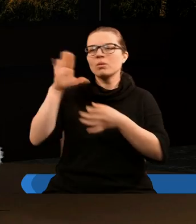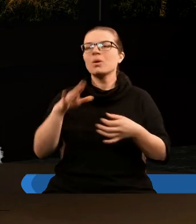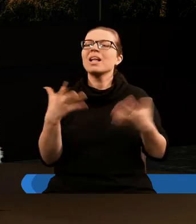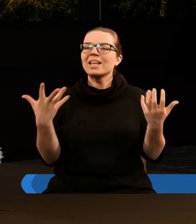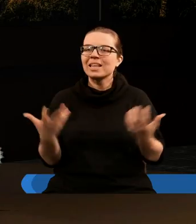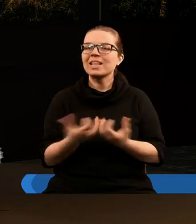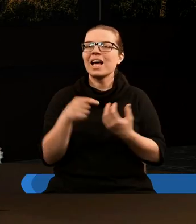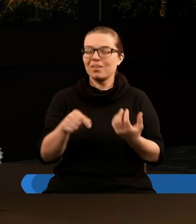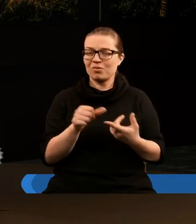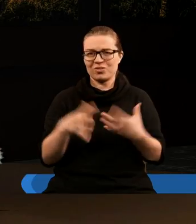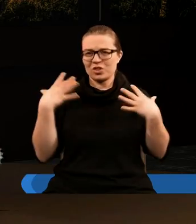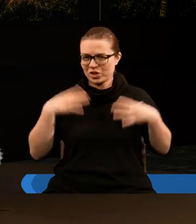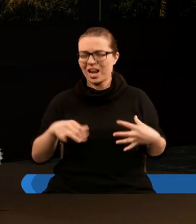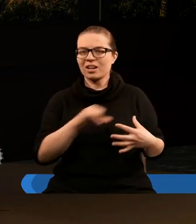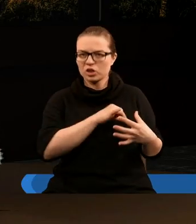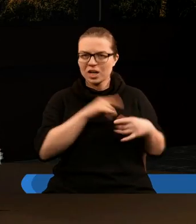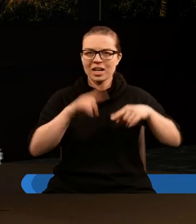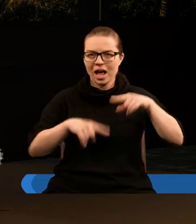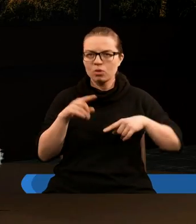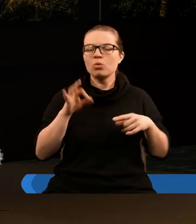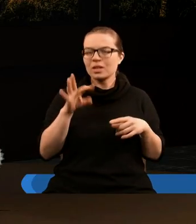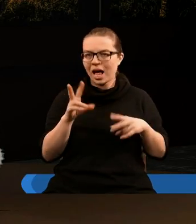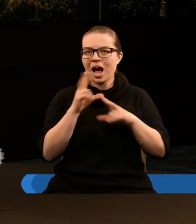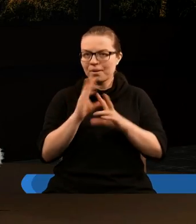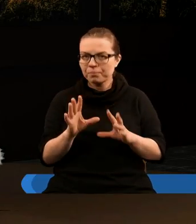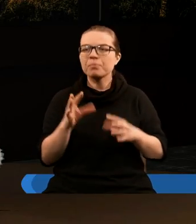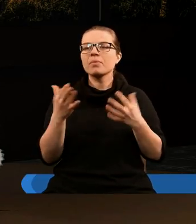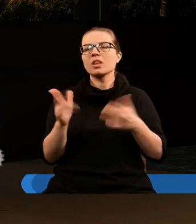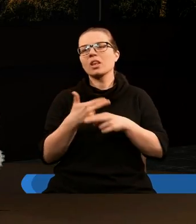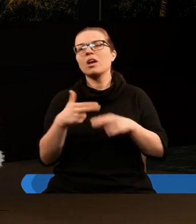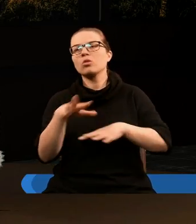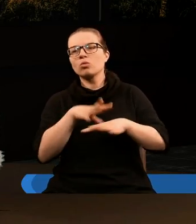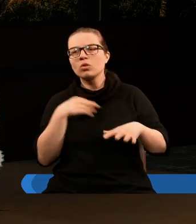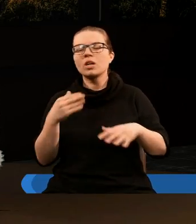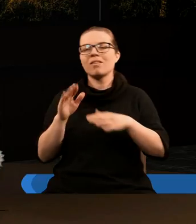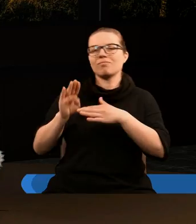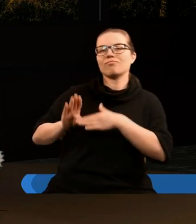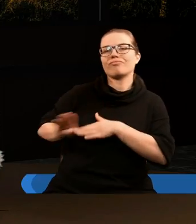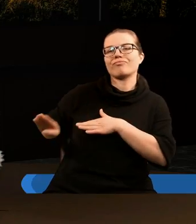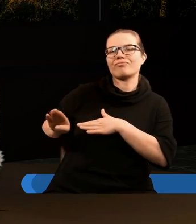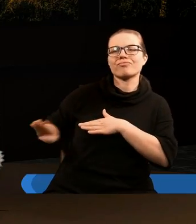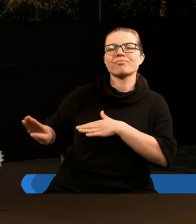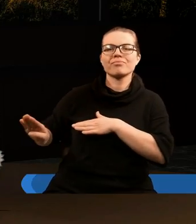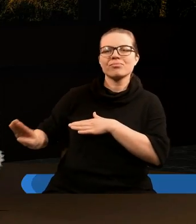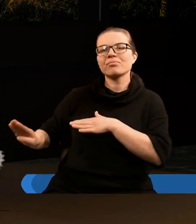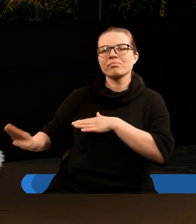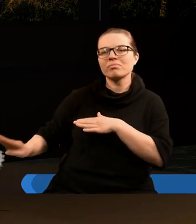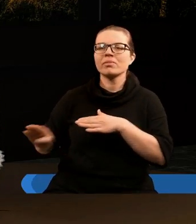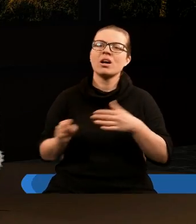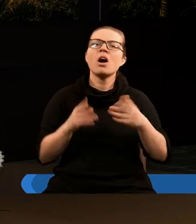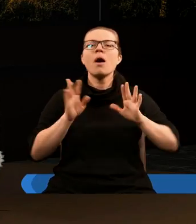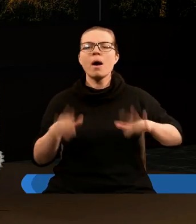naszym grzesznym ciele, w naszej grzesznej naturze i kiedy Ducha Świętego odsuwamy na bok, kiedy pozwalamy, żeby